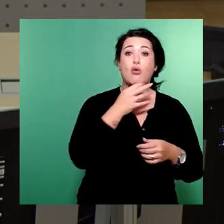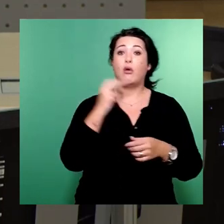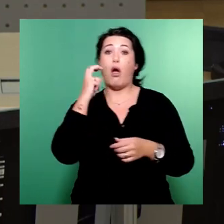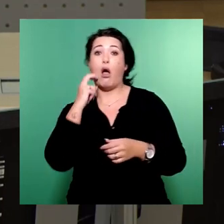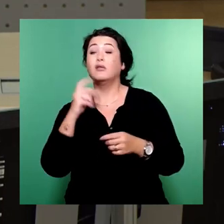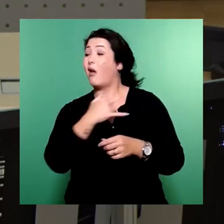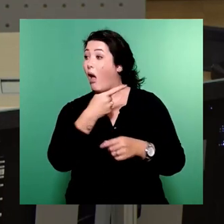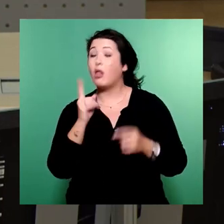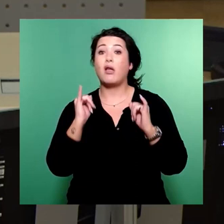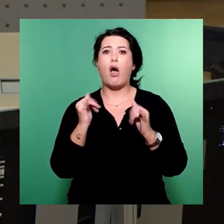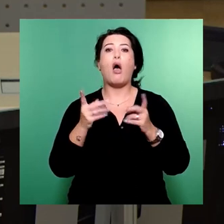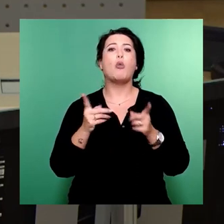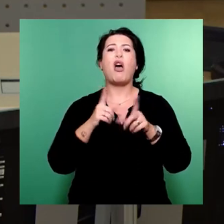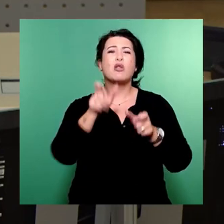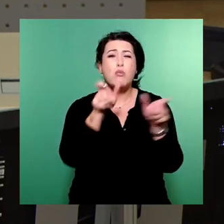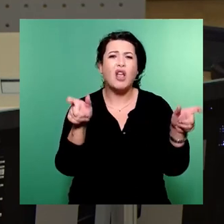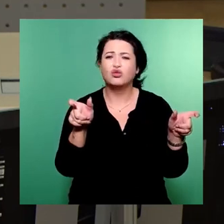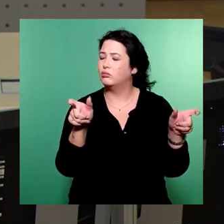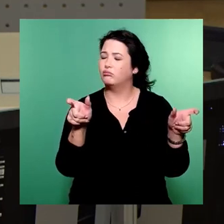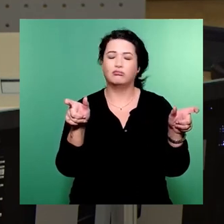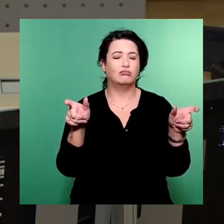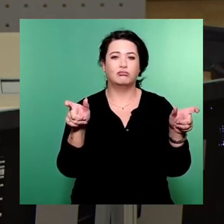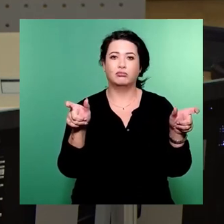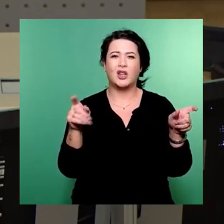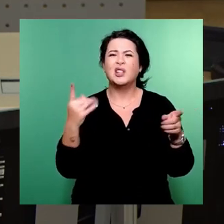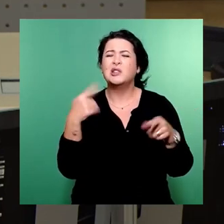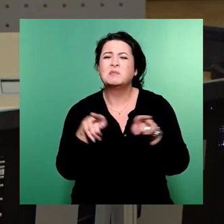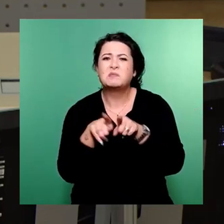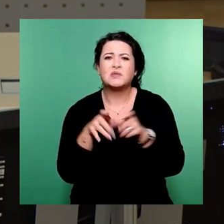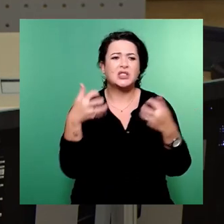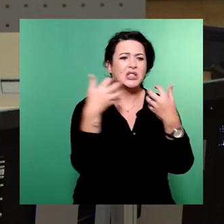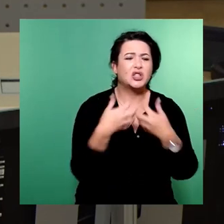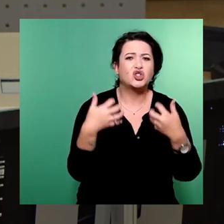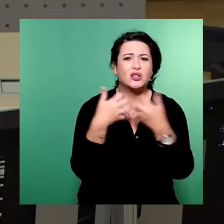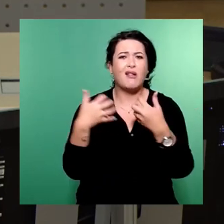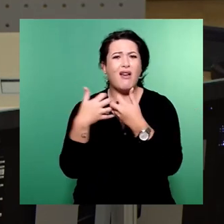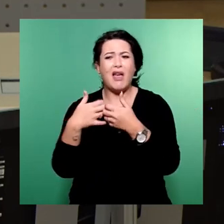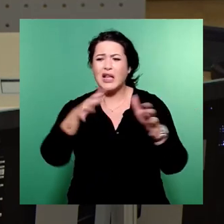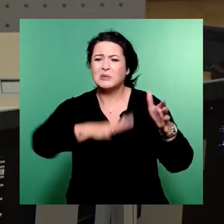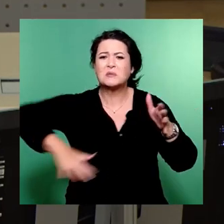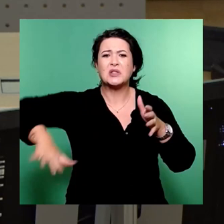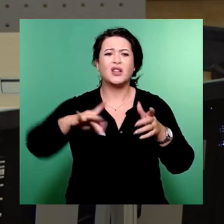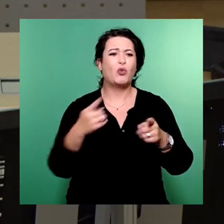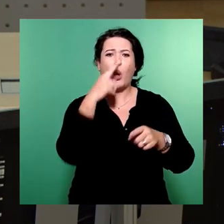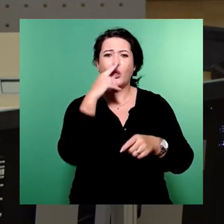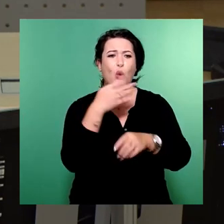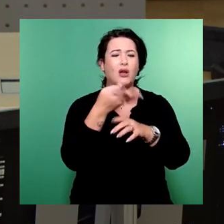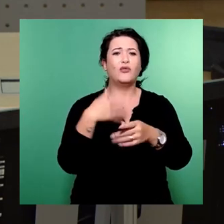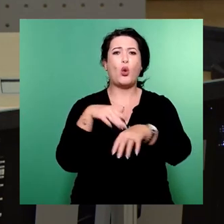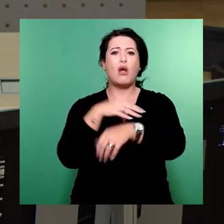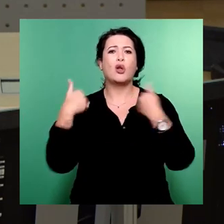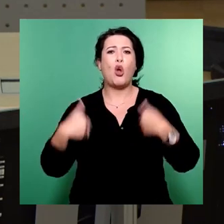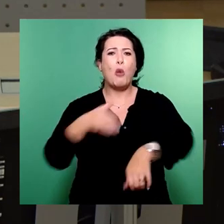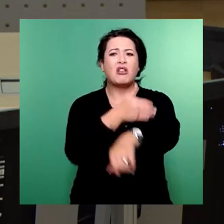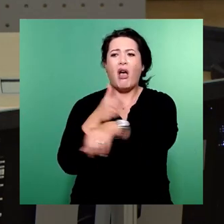Menschen. Ist es nicht wie ein Schlachtfeld, wo Hände und Arme und alle Glieder zerstückelt untereinander liegen, indessen das vergossene